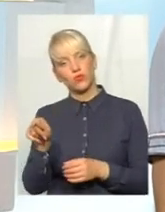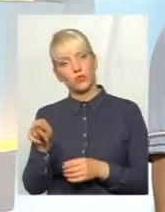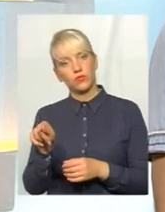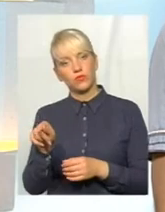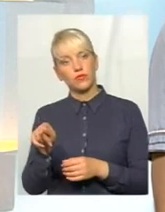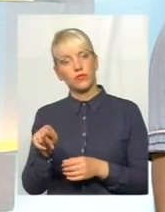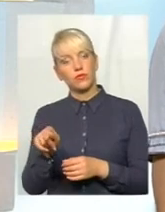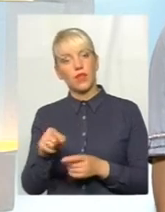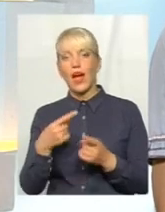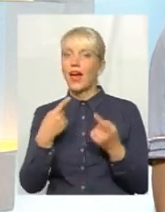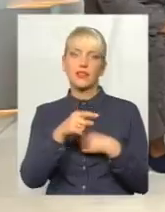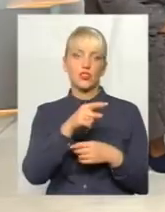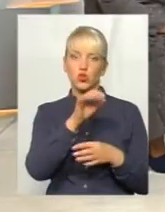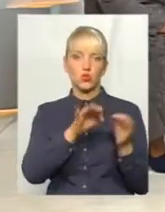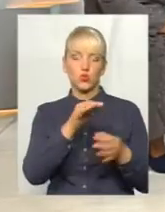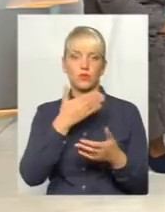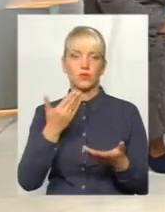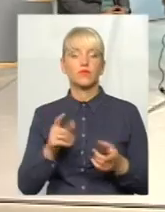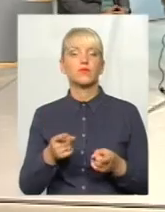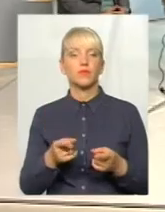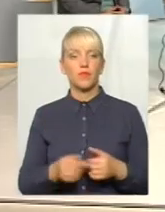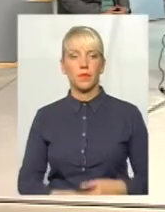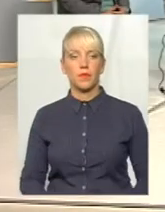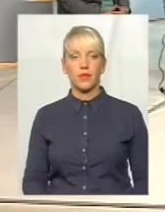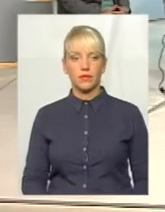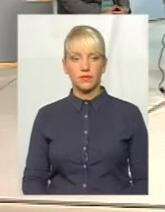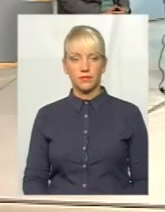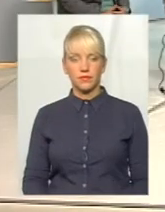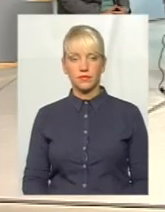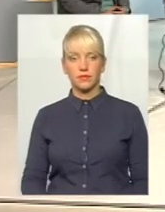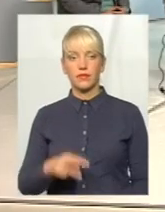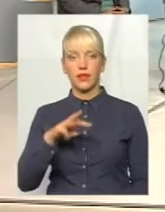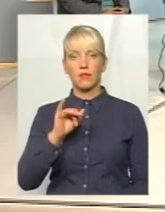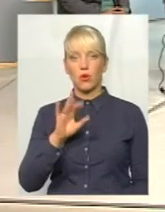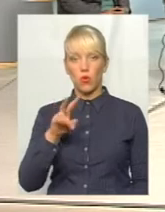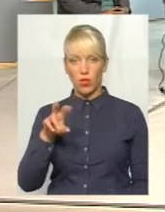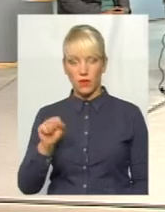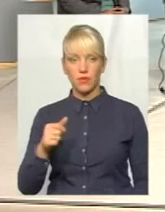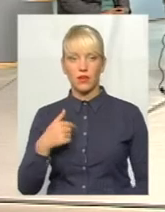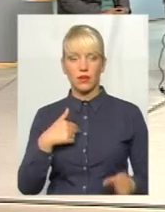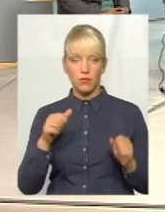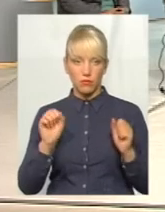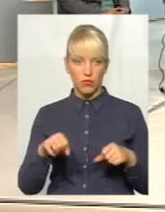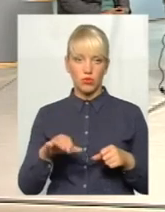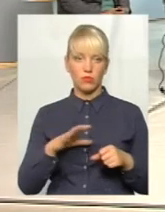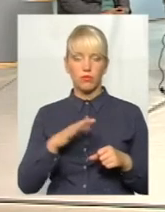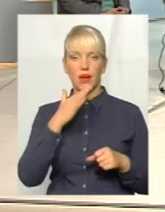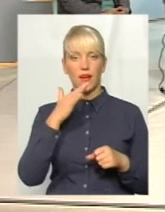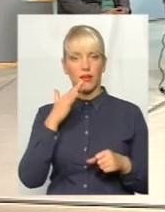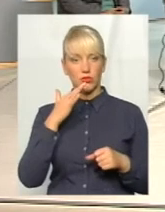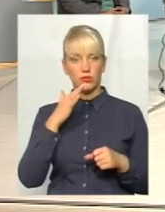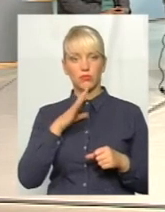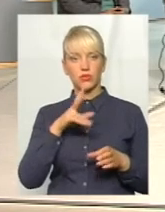Тут в мене, значить, пан Михайлович, може в них дуже багато